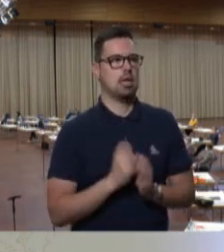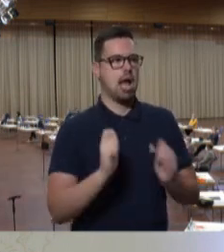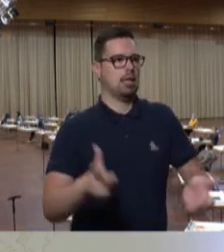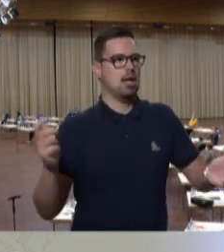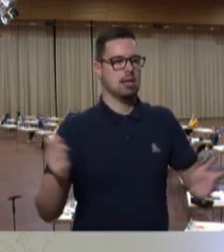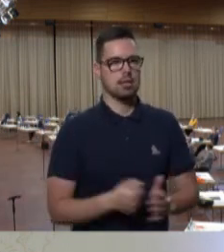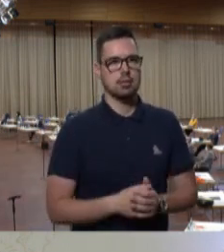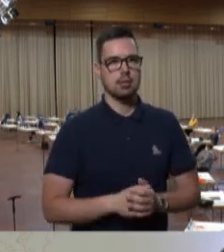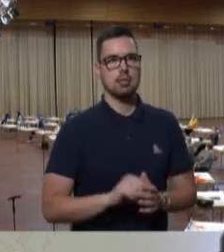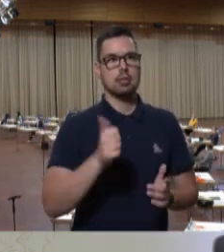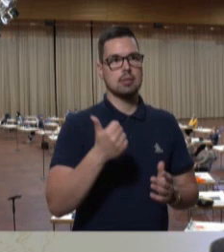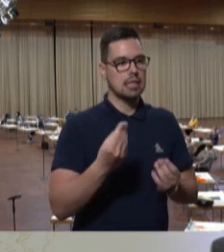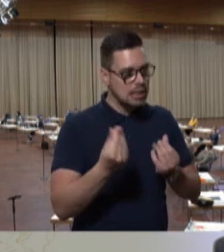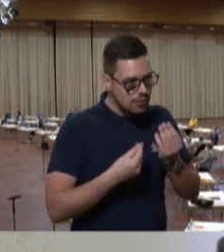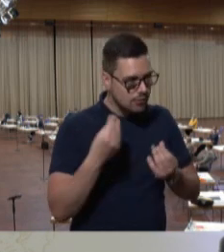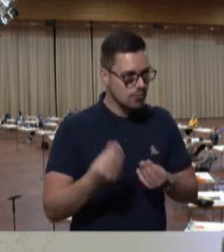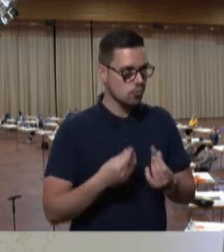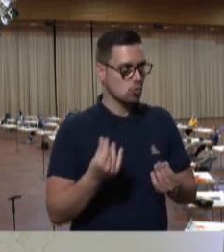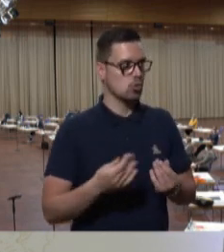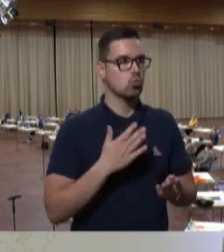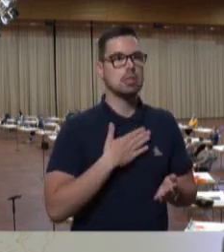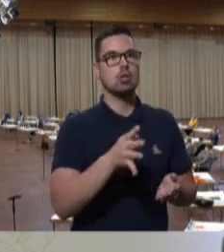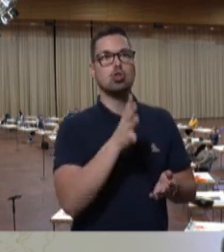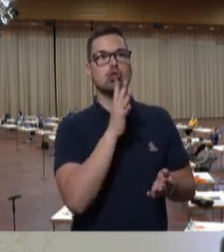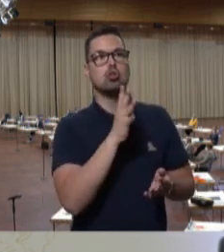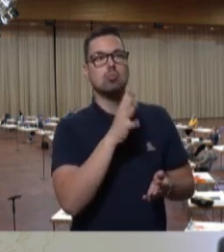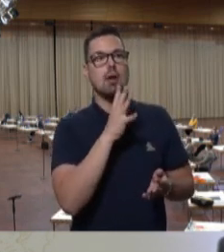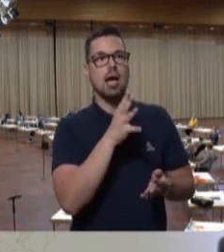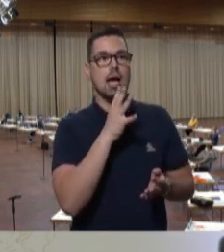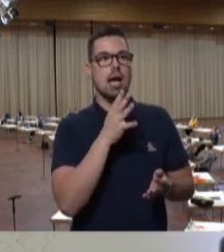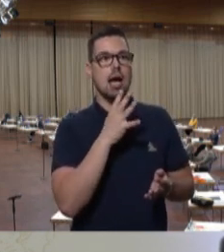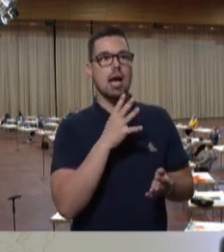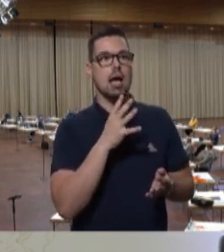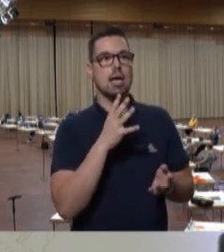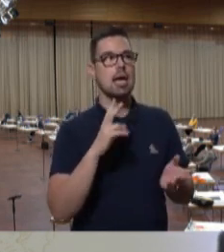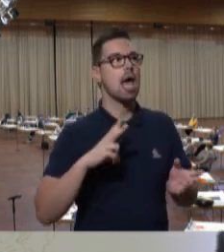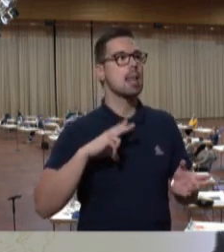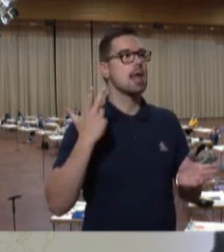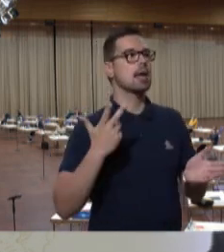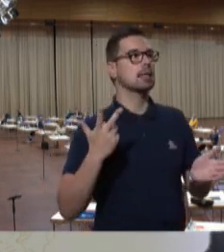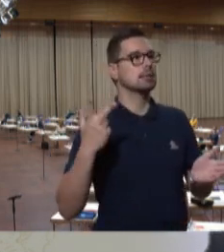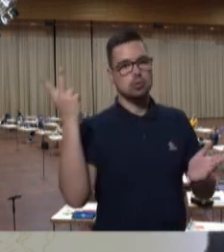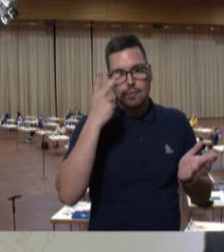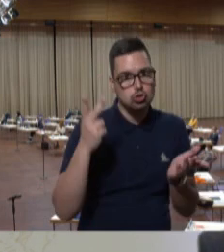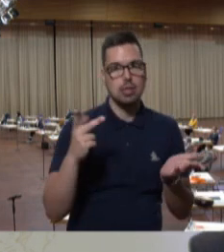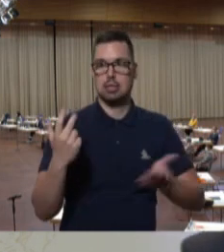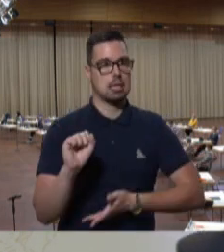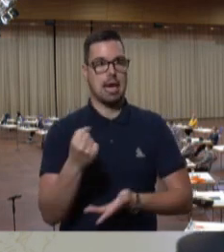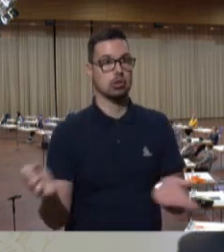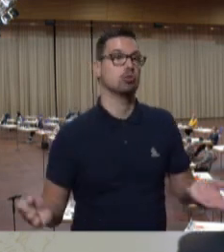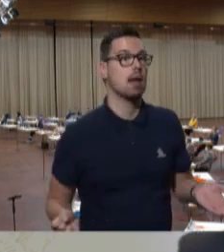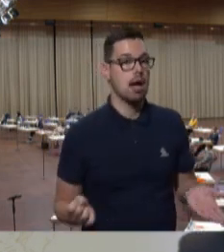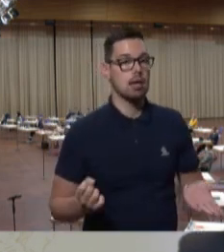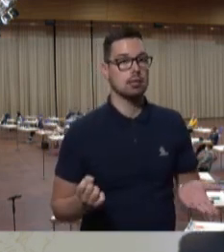Zum einen wird hier der Eindruck vermittelt, unsere Verwaltungssprache wäre plötzlich ein Ausbund an Eleganz und Verständlichkeit, wenn wir nicht mehr Bürgerinnen und